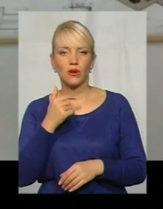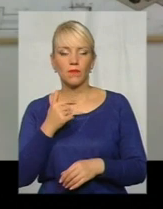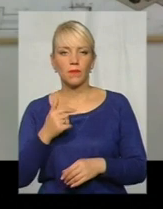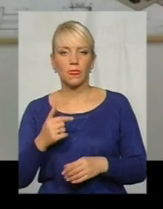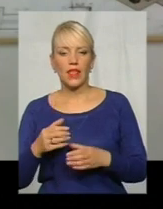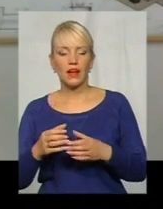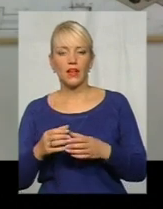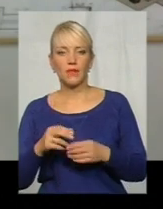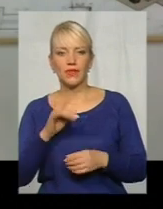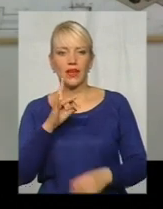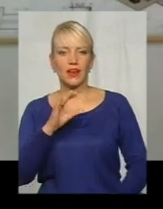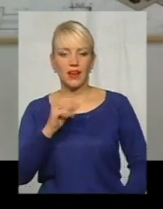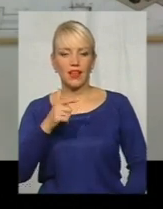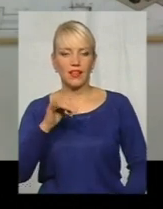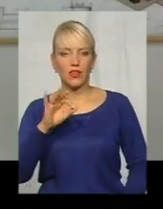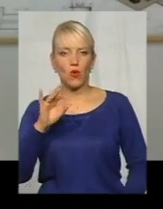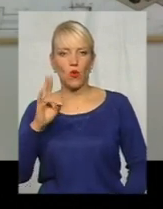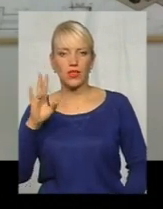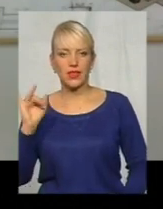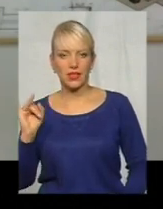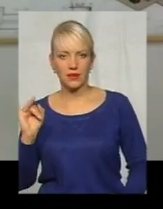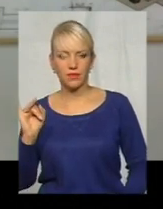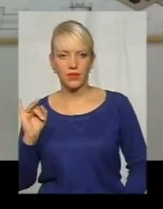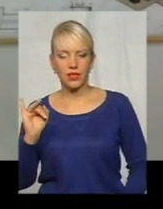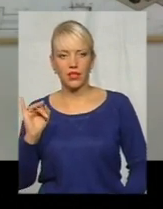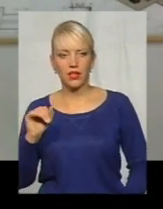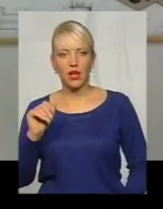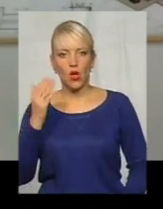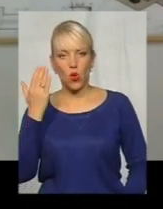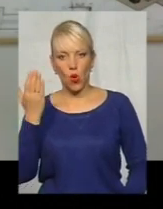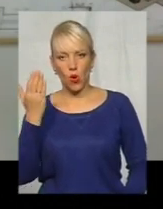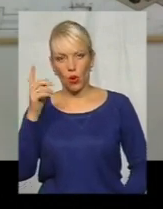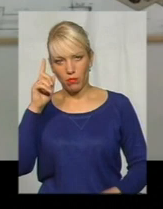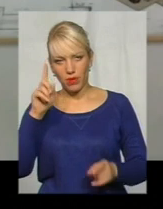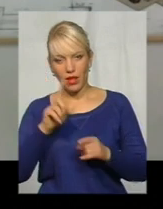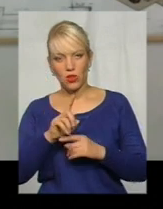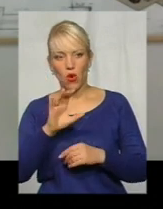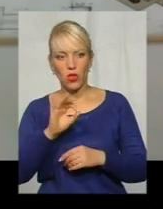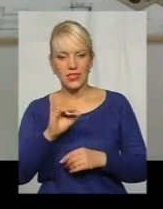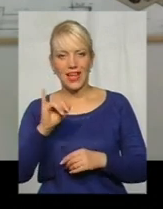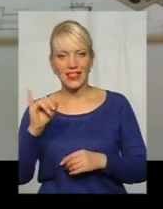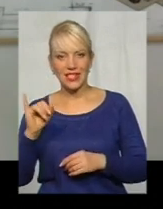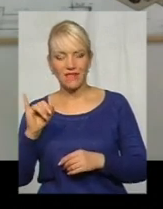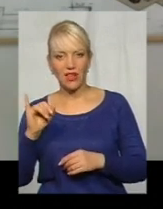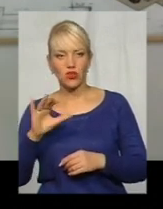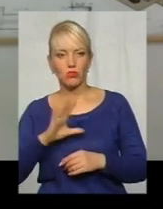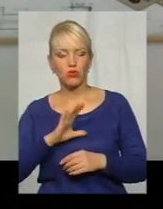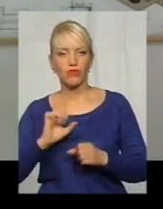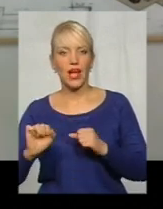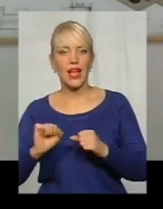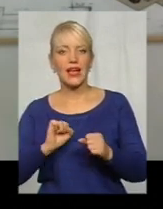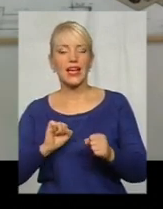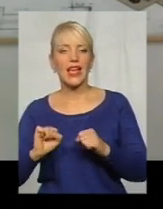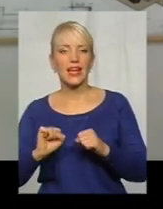посередку партії регіонів, то його брат Олександр Іванович був керівником